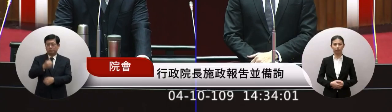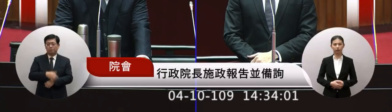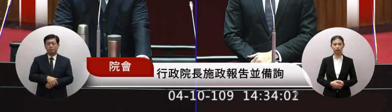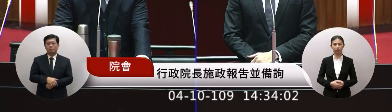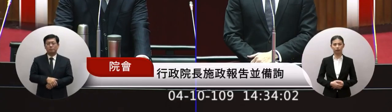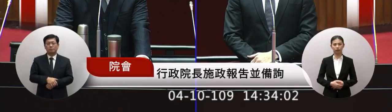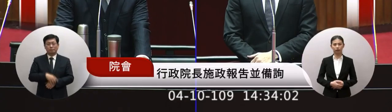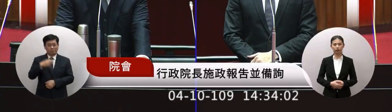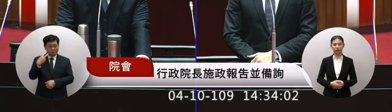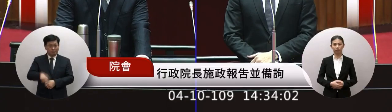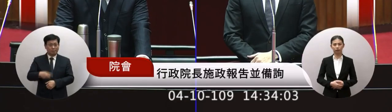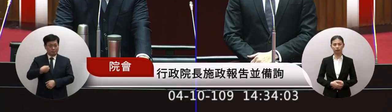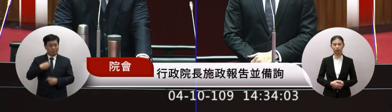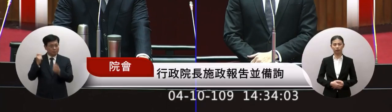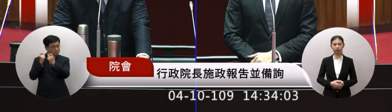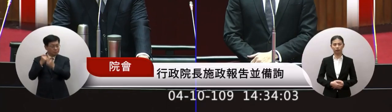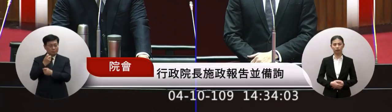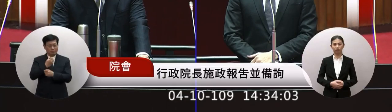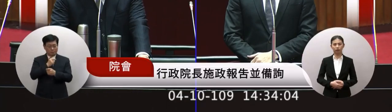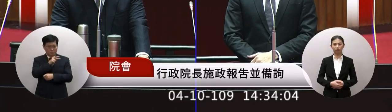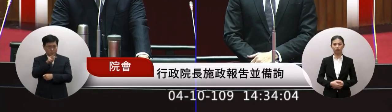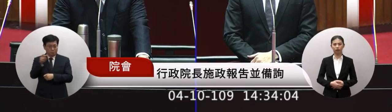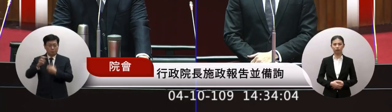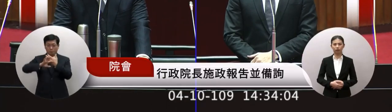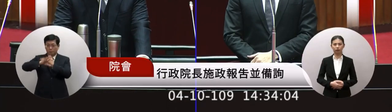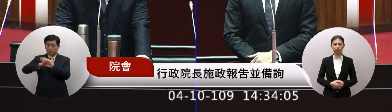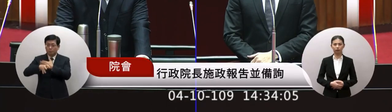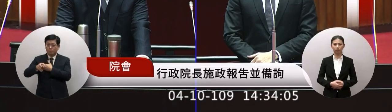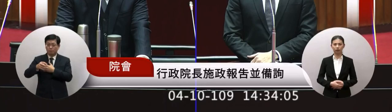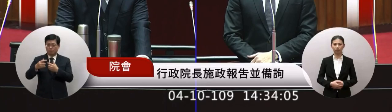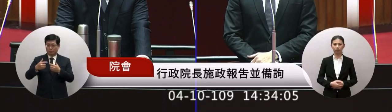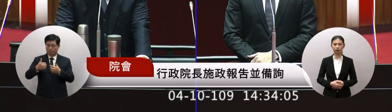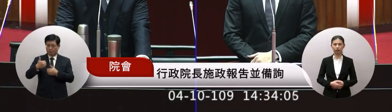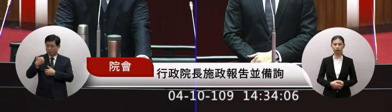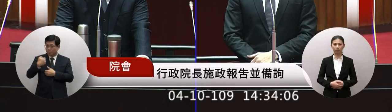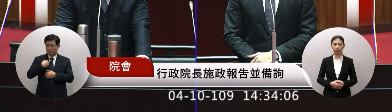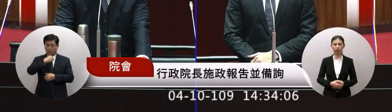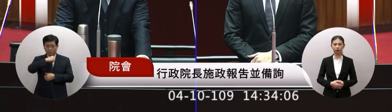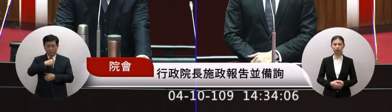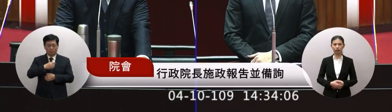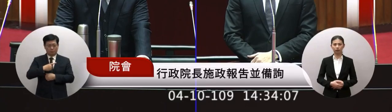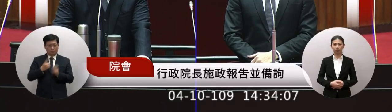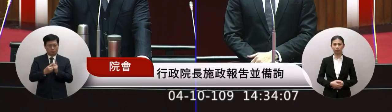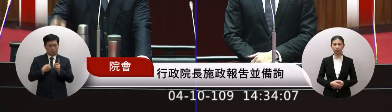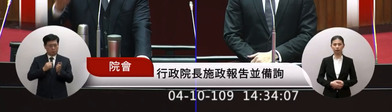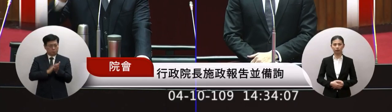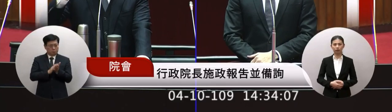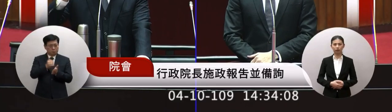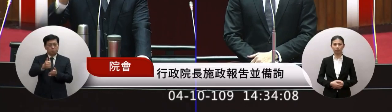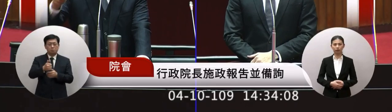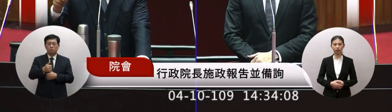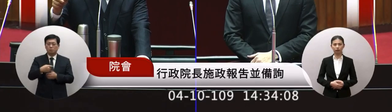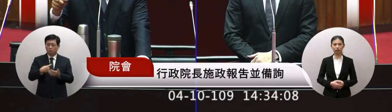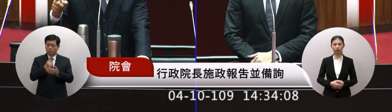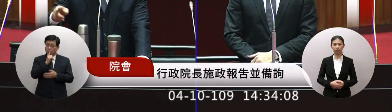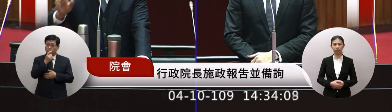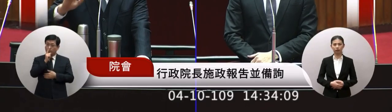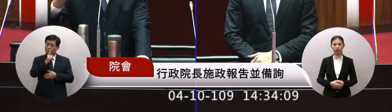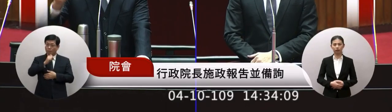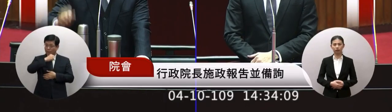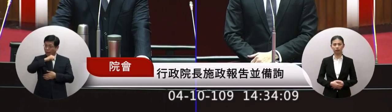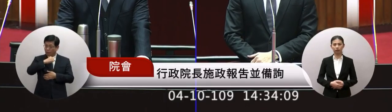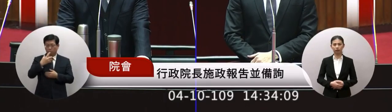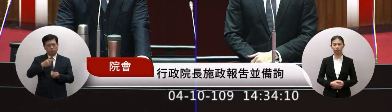國家在這陣你看所有的國家在感謝台灣堅定台灣都是只說台灣